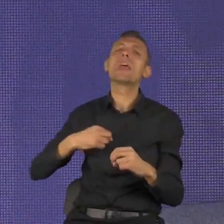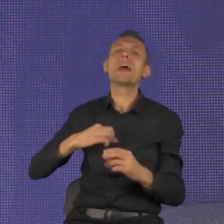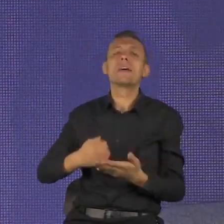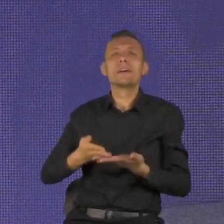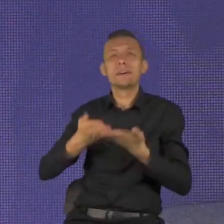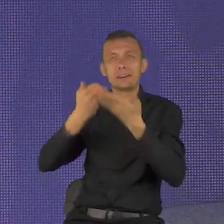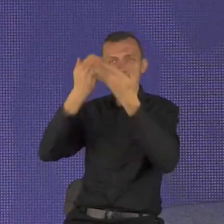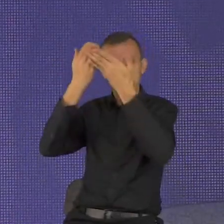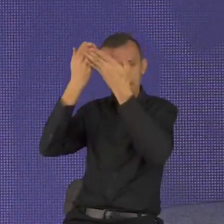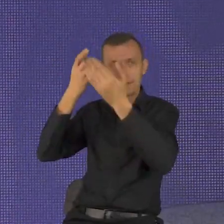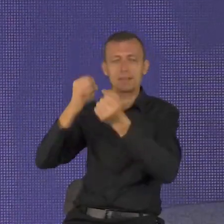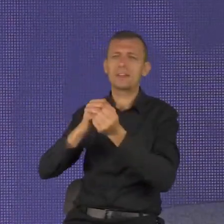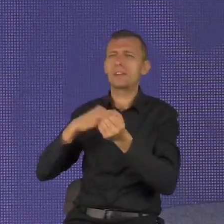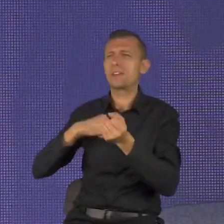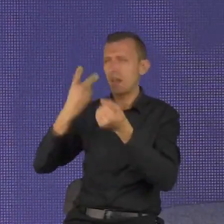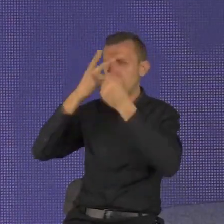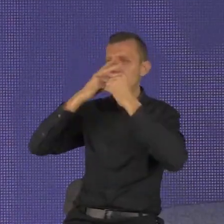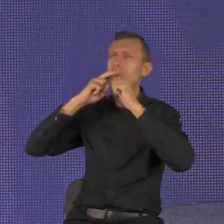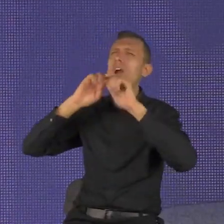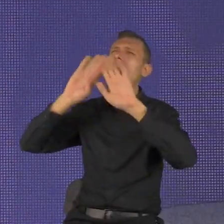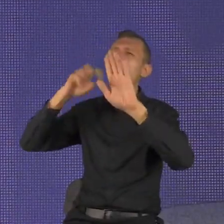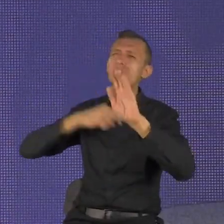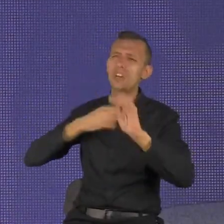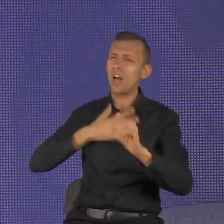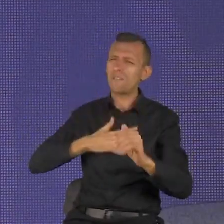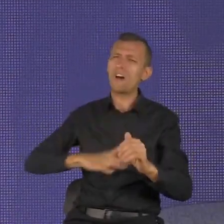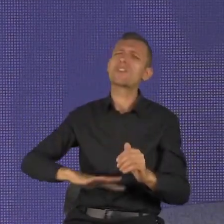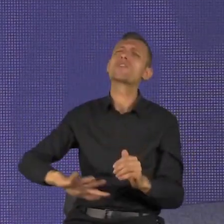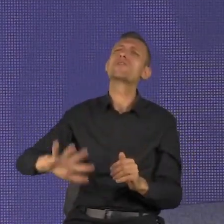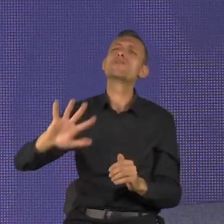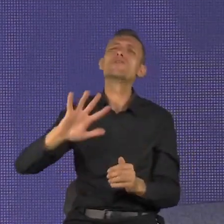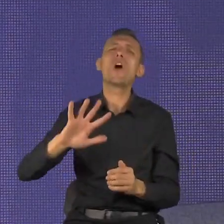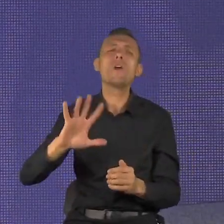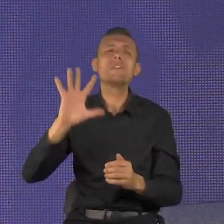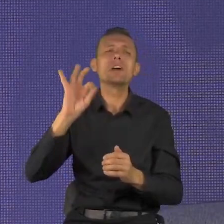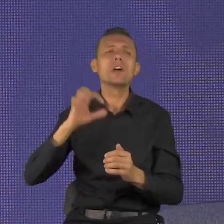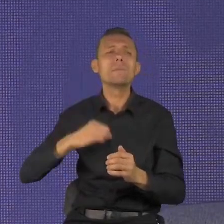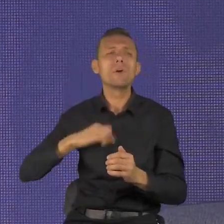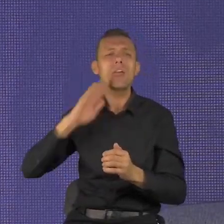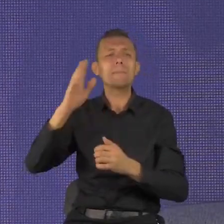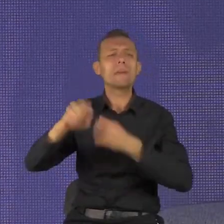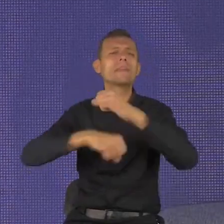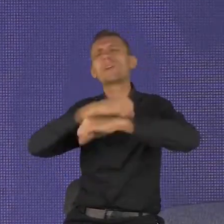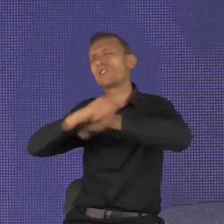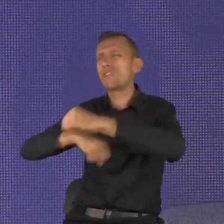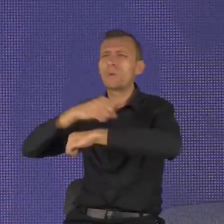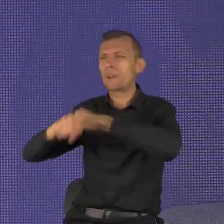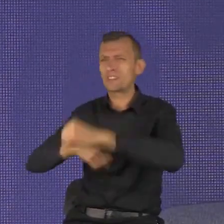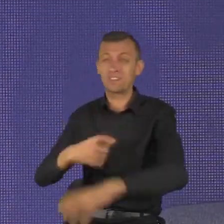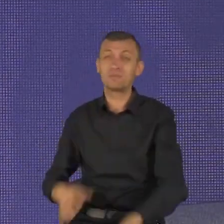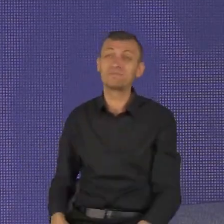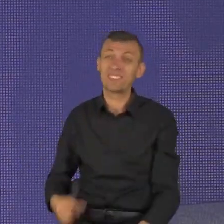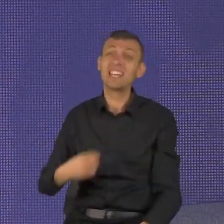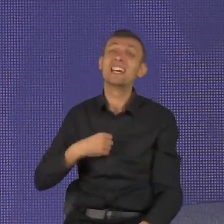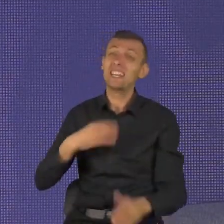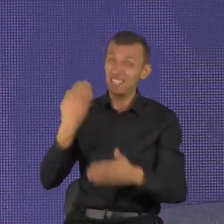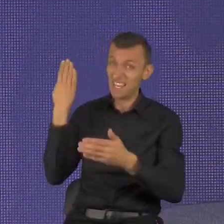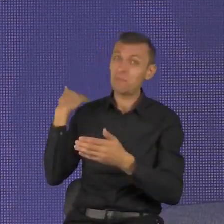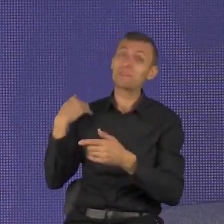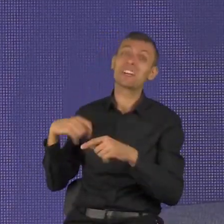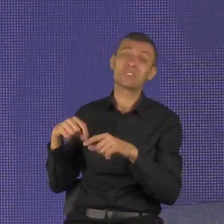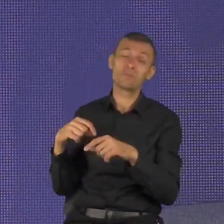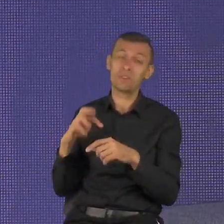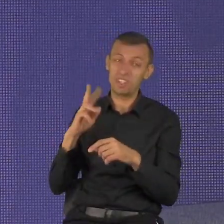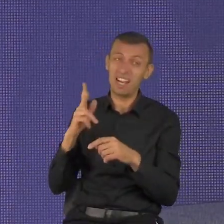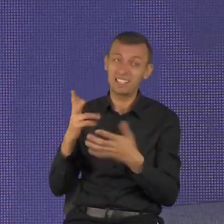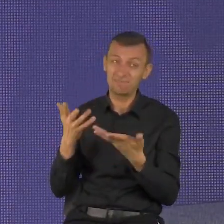Udowodnią moją wartość przez moją nieustanną pracę. Ja się zapędziłem kiedyś w to. Miałem kalendarz, w którym notowałem